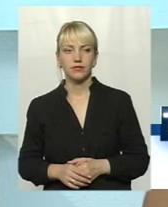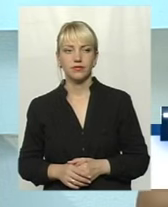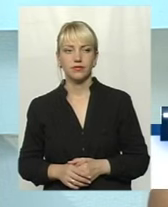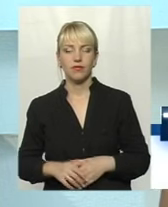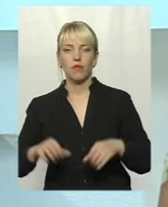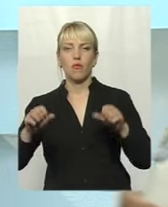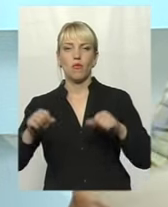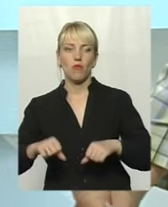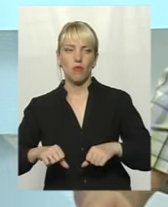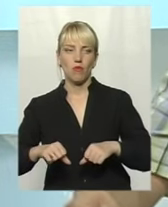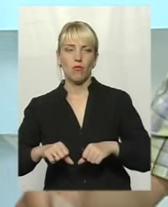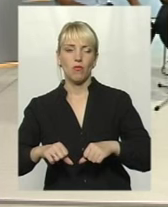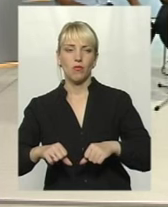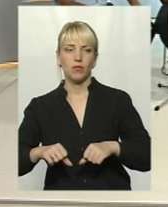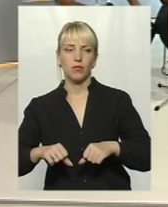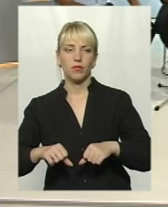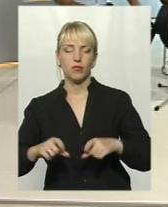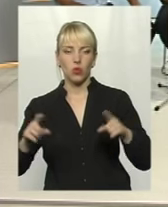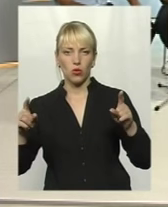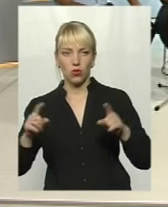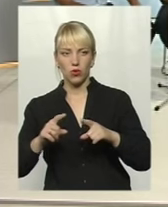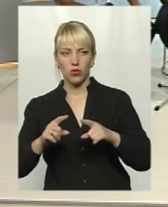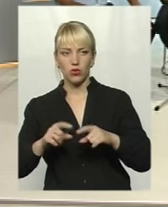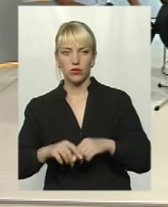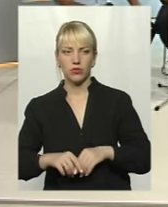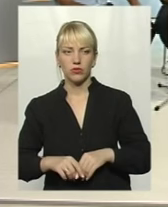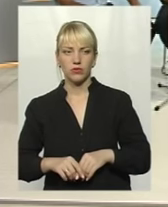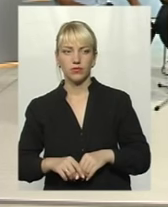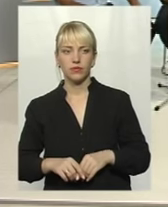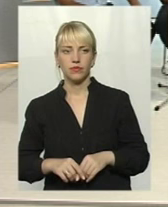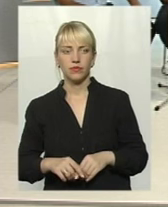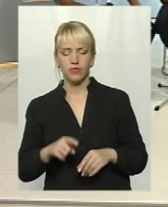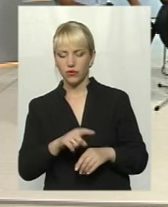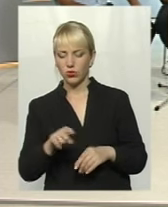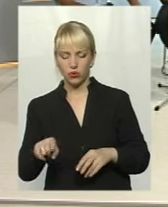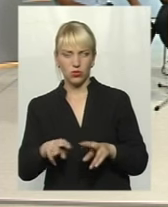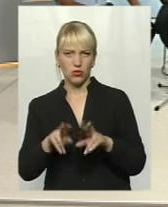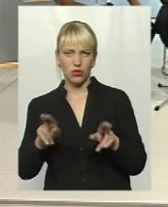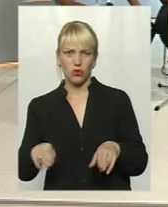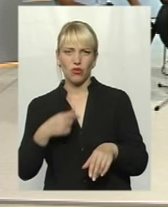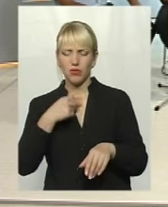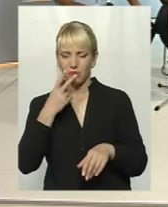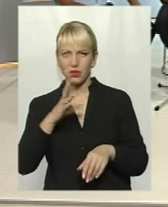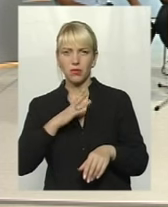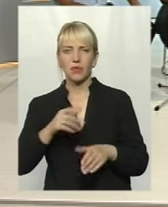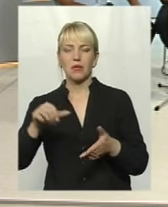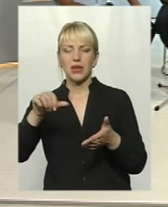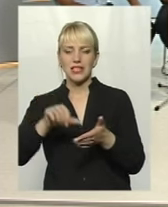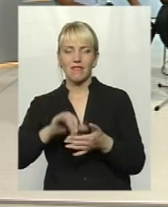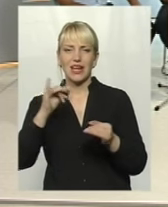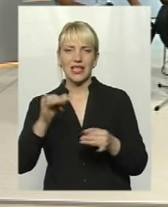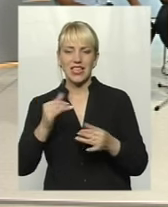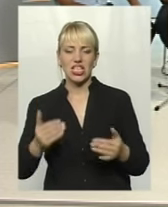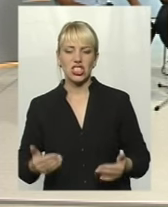можна це і це про місцеве. Тут коротко. Так само, ви говорили одинаково, я в двох законах дивлюся. Представляє інтереси жителів села